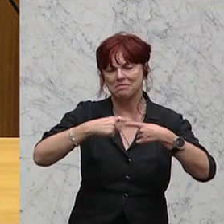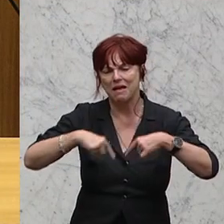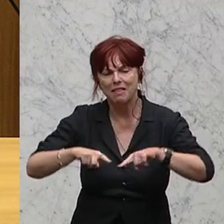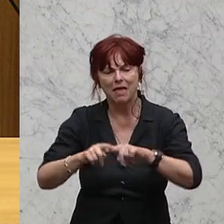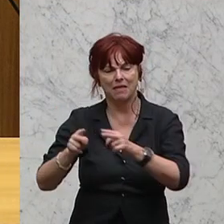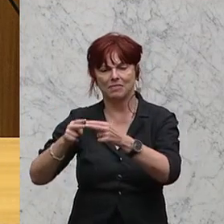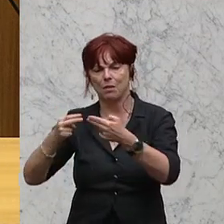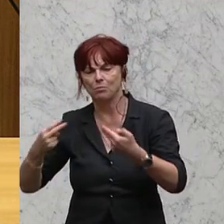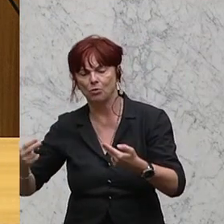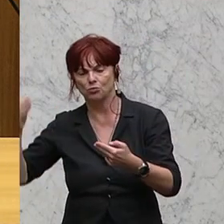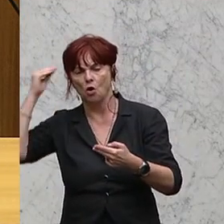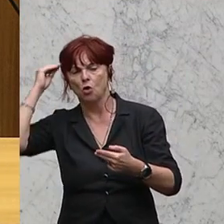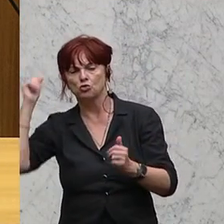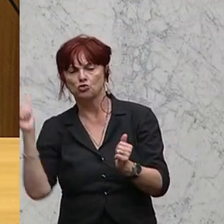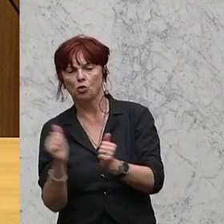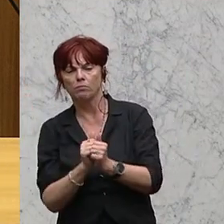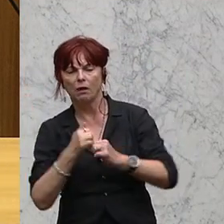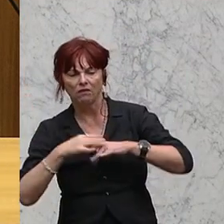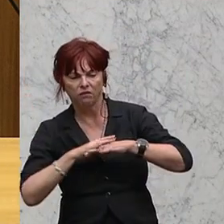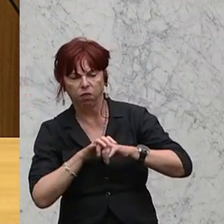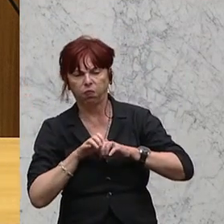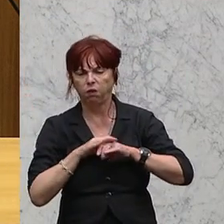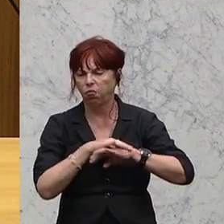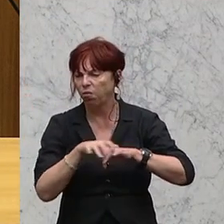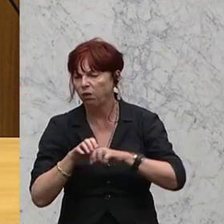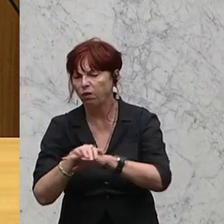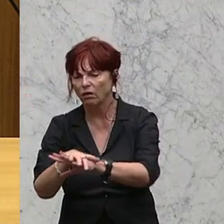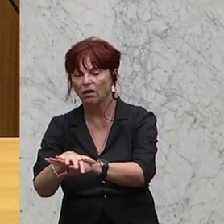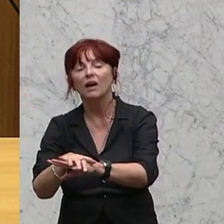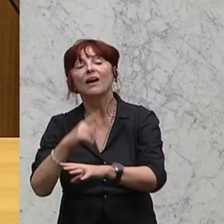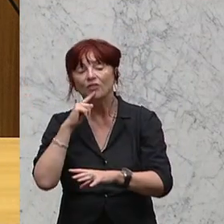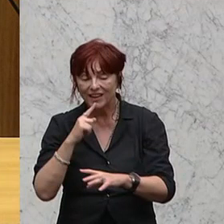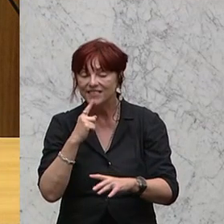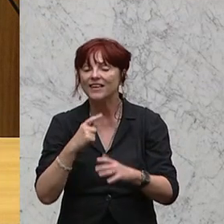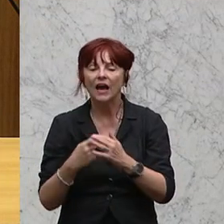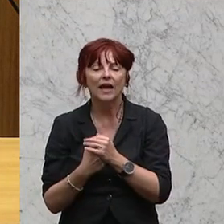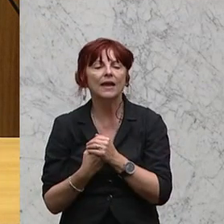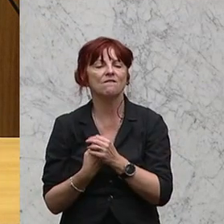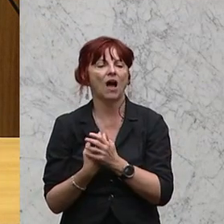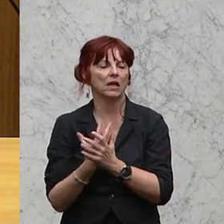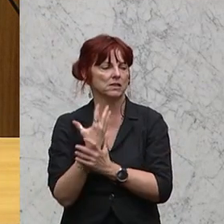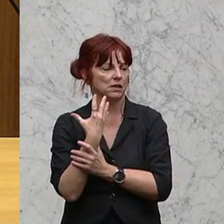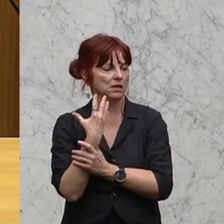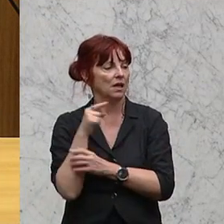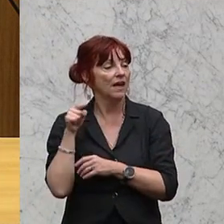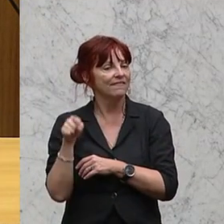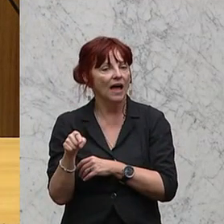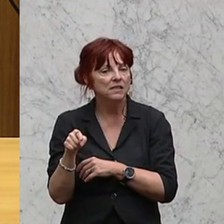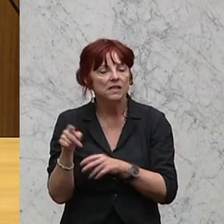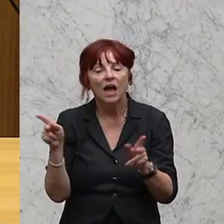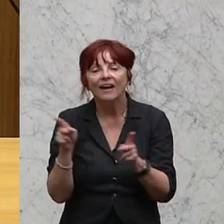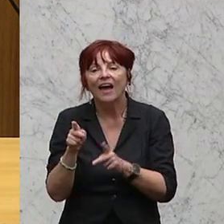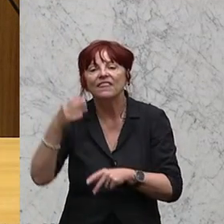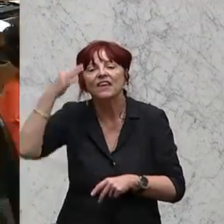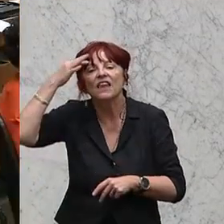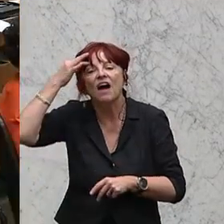den Bund, die Schulpartner umspannend und ich sage bewusst gewachsenes Geflecht, weil erfinden kann man sowas in Wahrheit